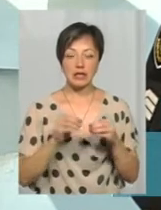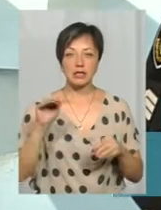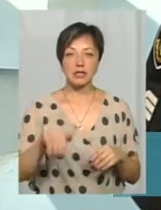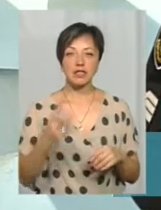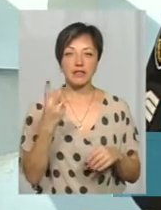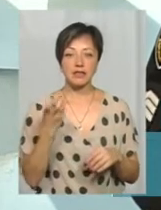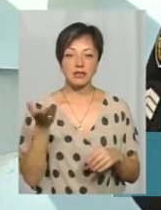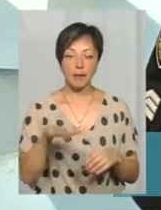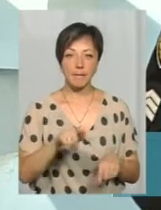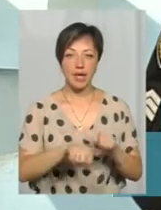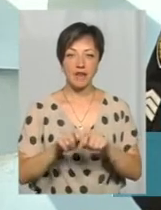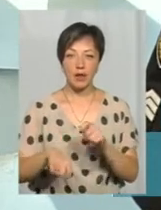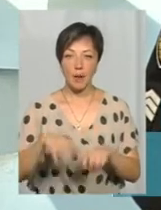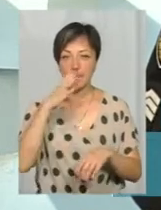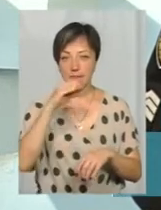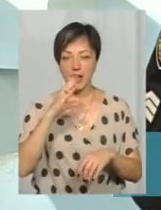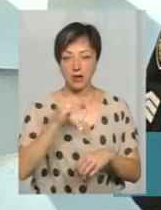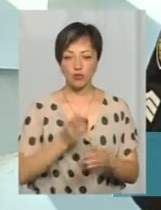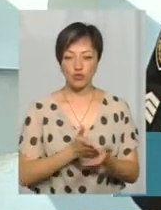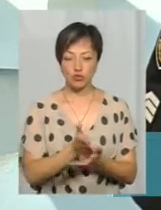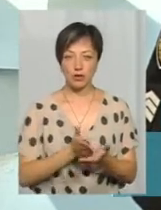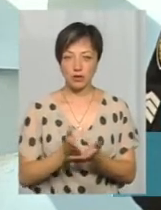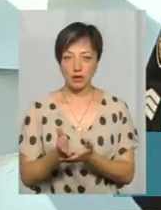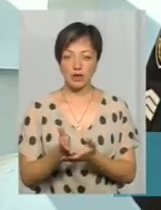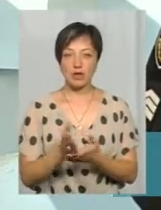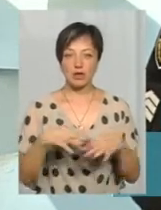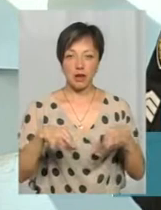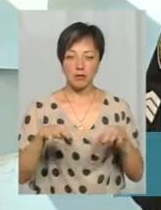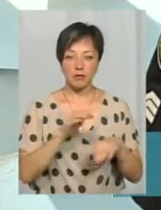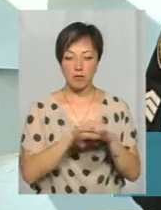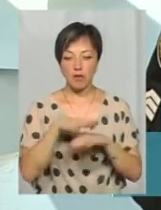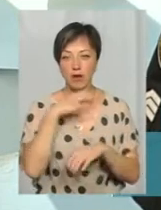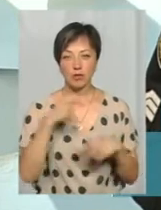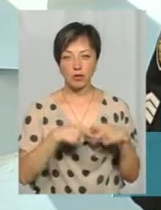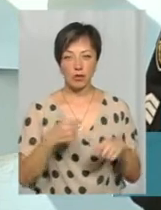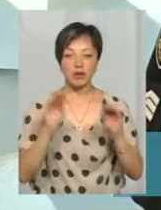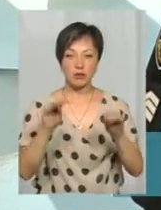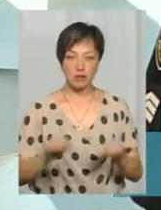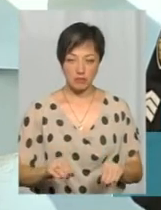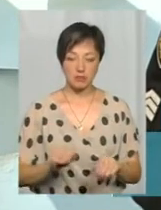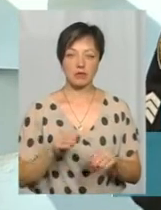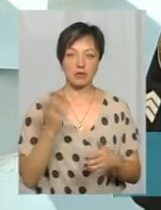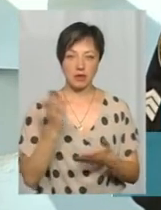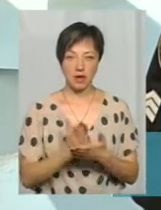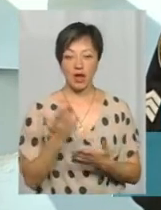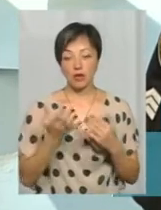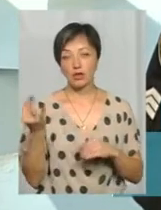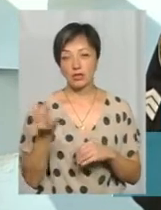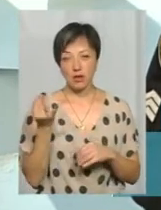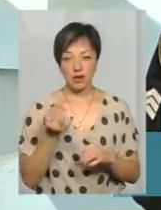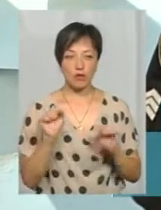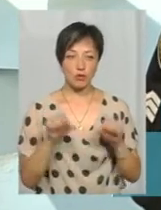перевірених маршрутних транспортних засобів, виявлено багато порушень, складені відповідні матеріали. Якщо цікаво, в принципі, можна